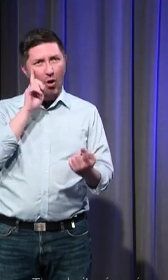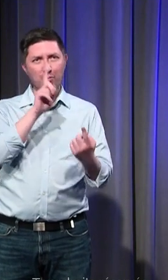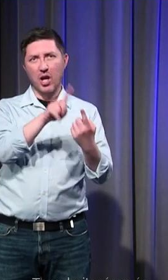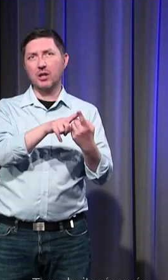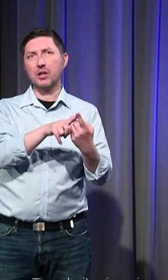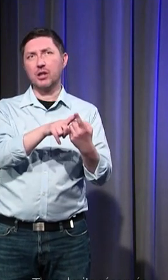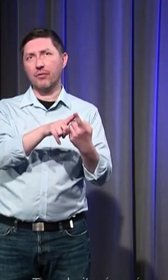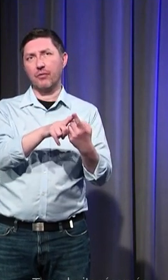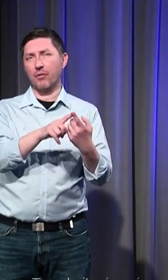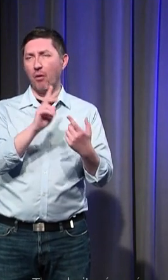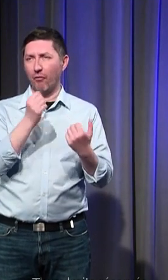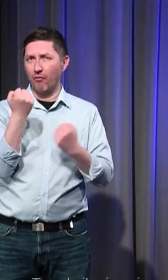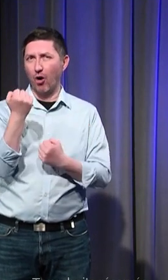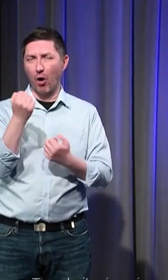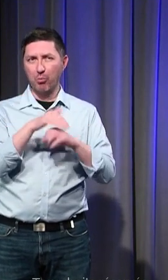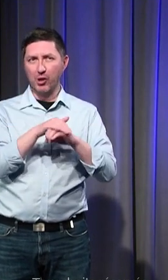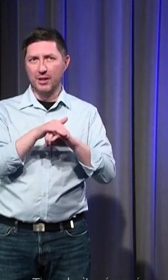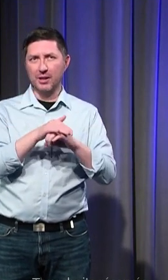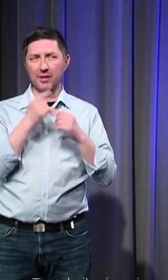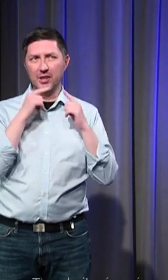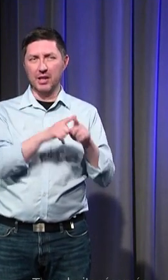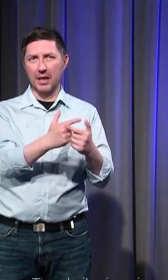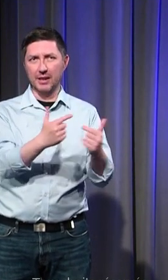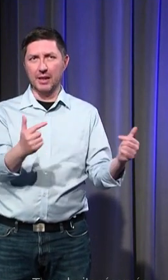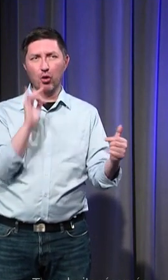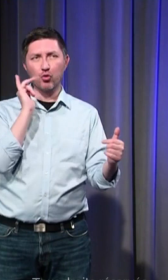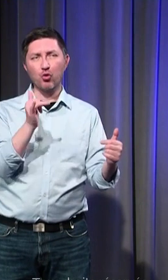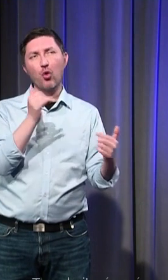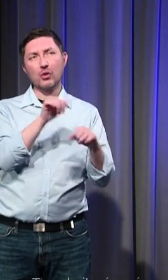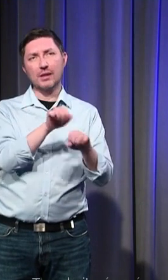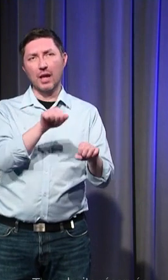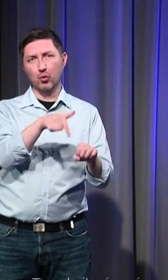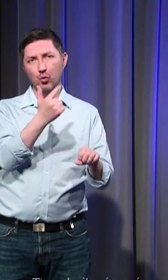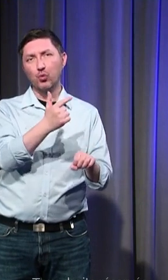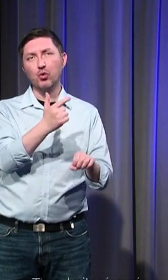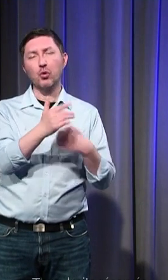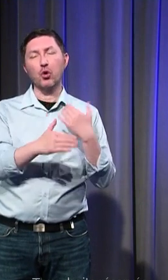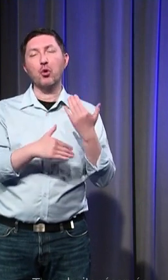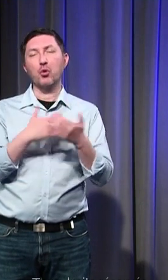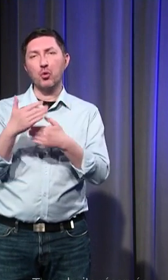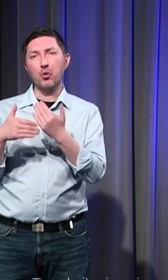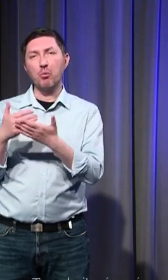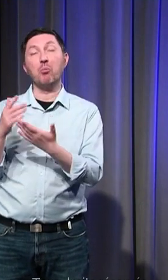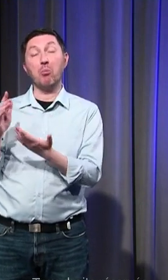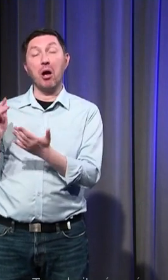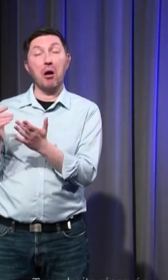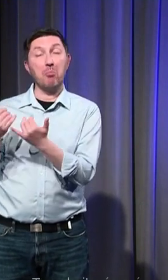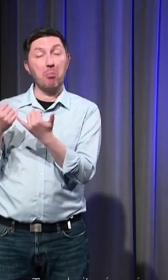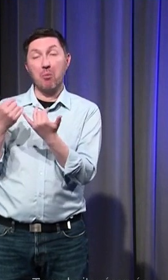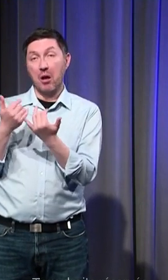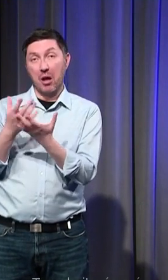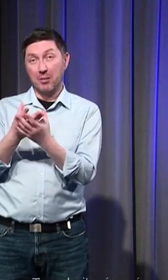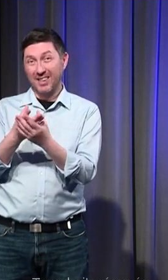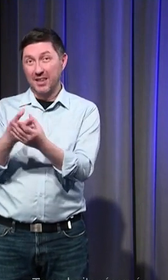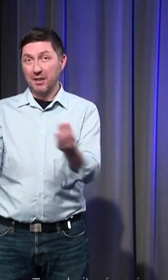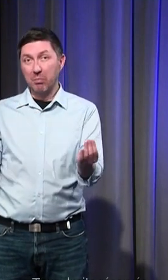jusqu'au XIIe siècle ils continueront d'être revendiqués très très tard après la renaissance mais de plus en plus